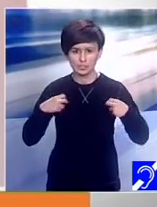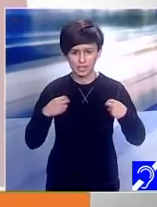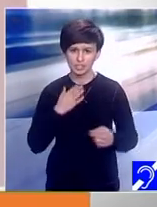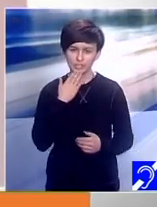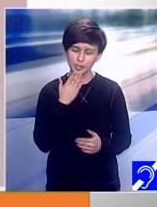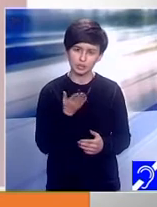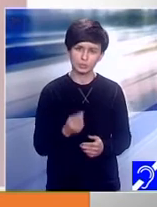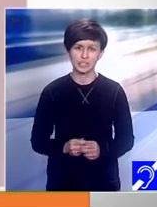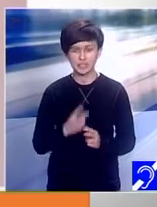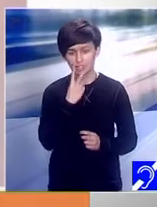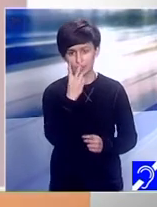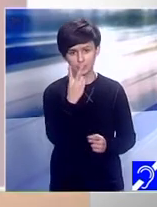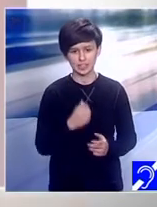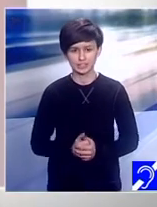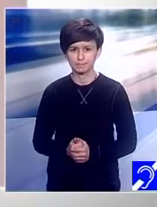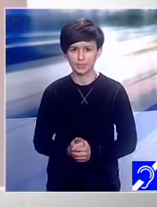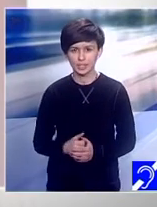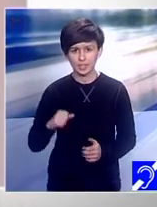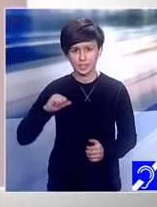Fără Prejudecăți